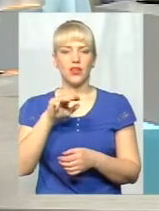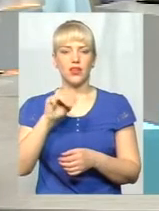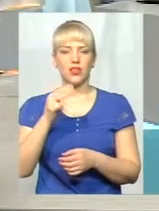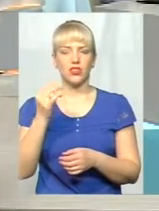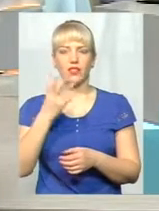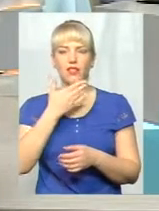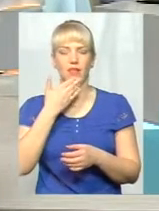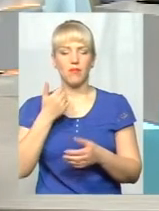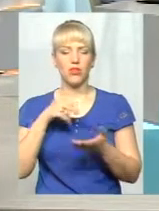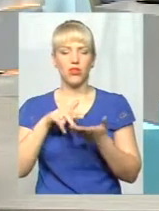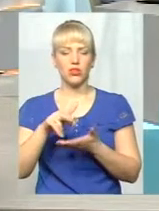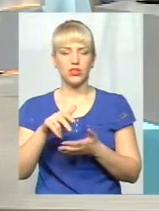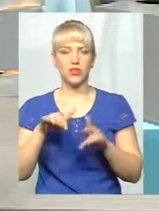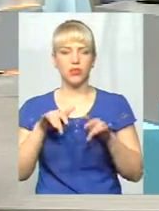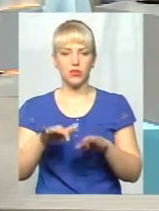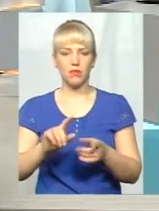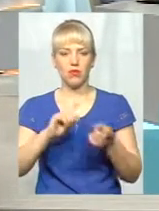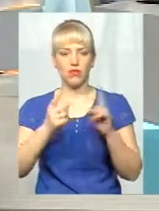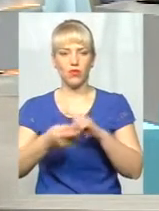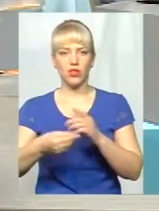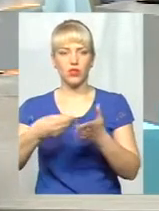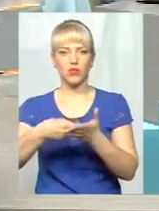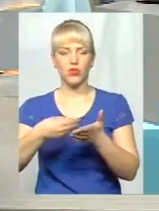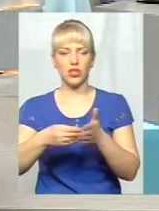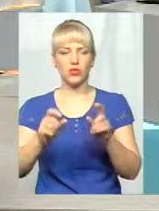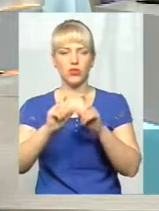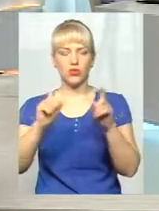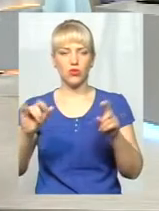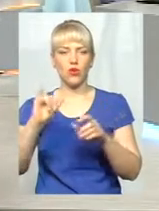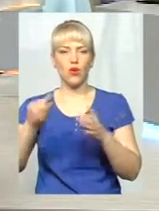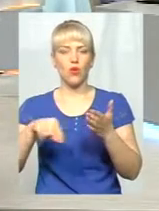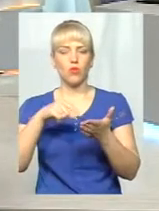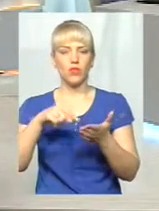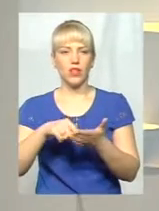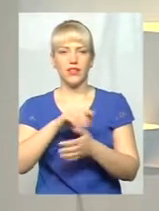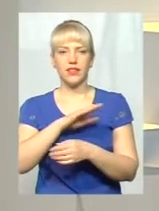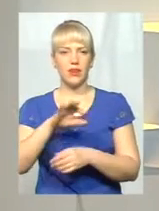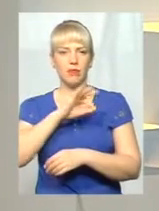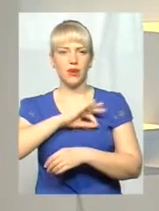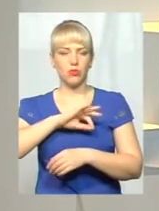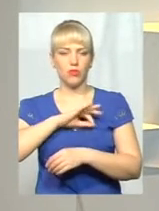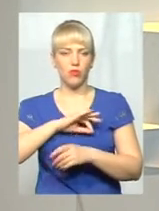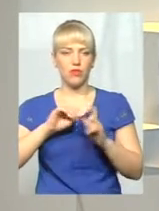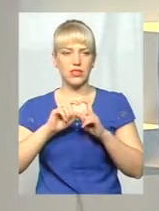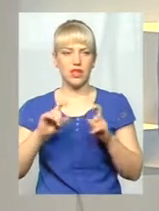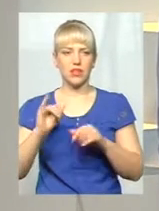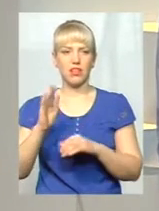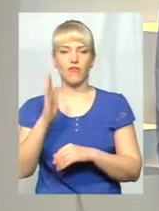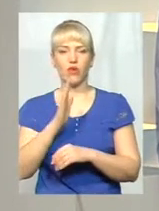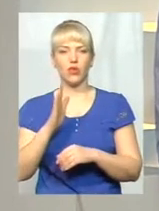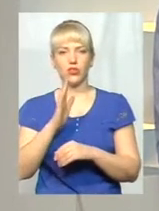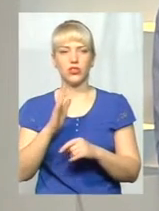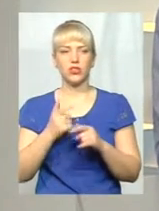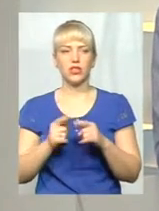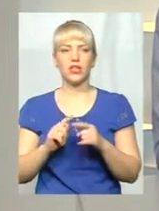перетворення бюджетної установи в комунальний прибутковий заклад. І Волочівський, напевно, бо ми зв'язувалися